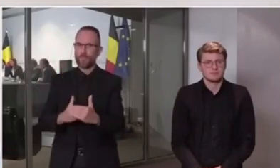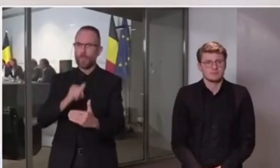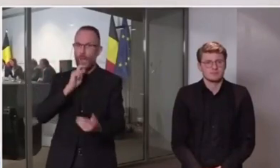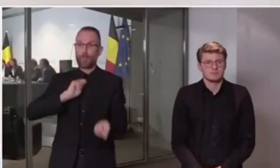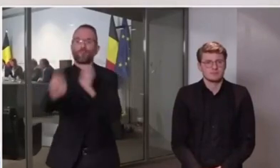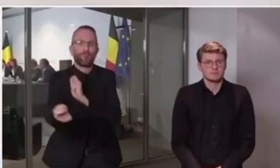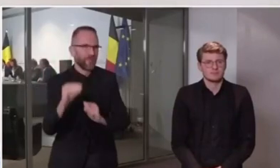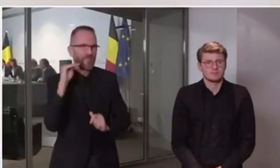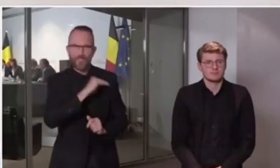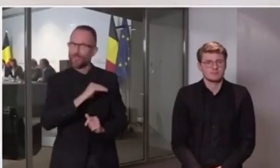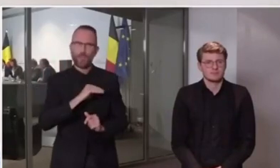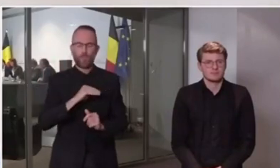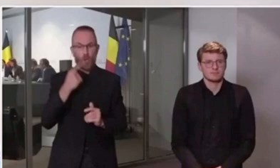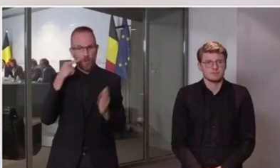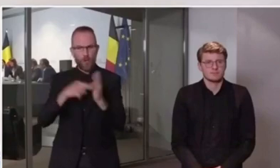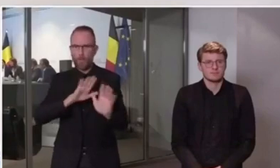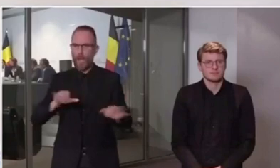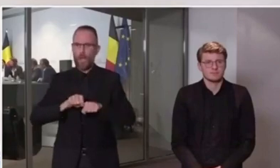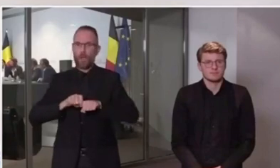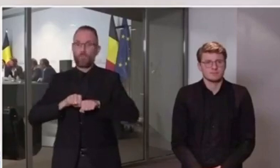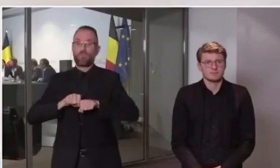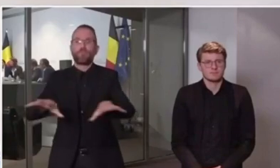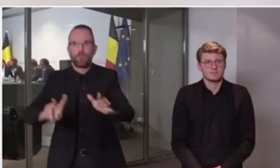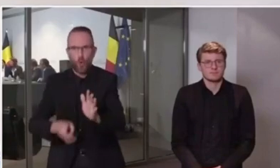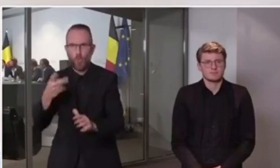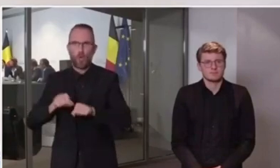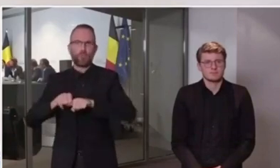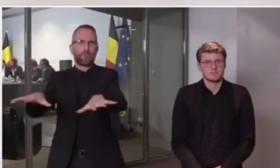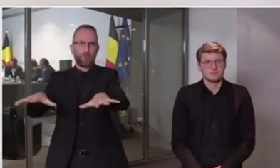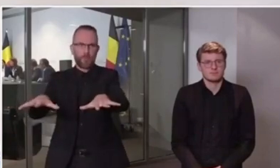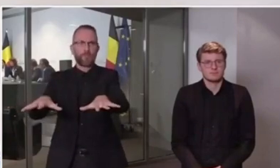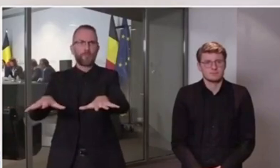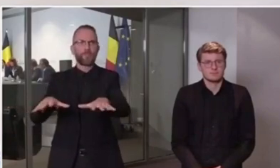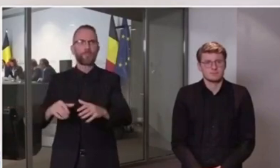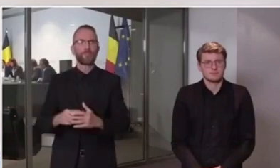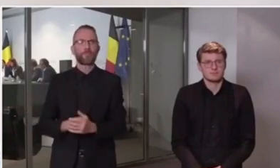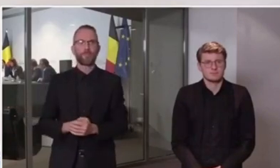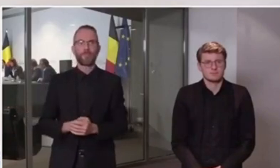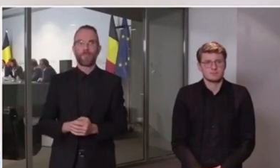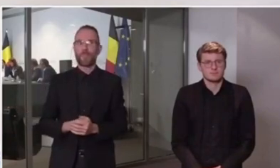n'y a ni vaccin ni traitement miracle contre le coronavirus.